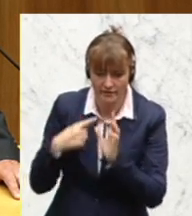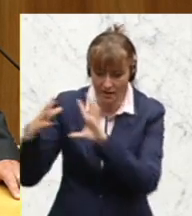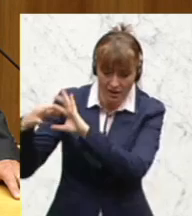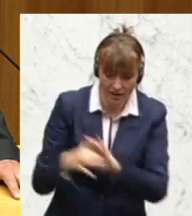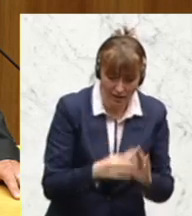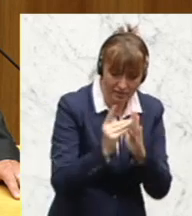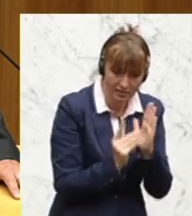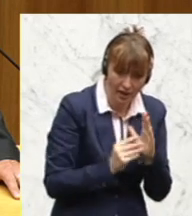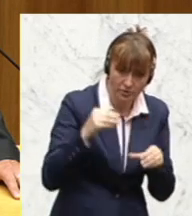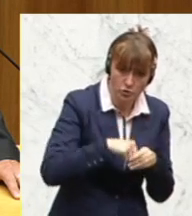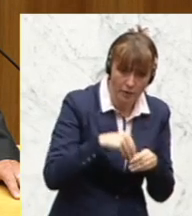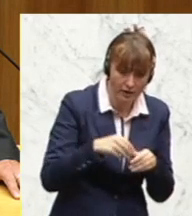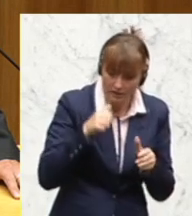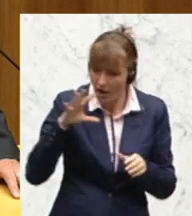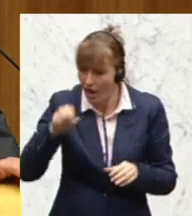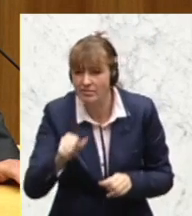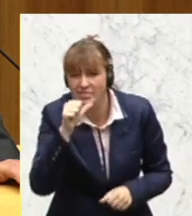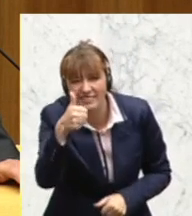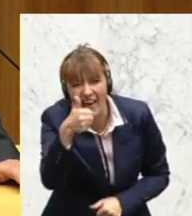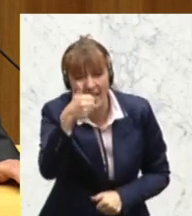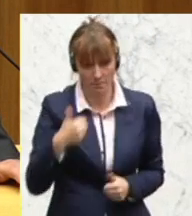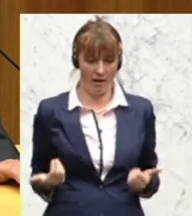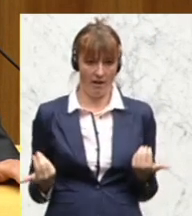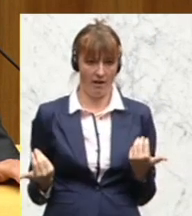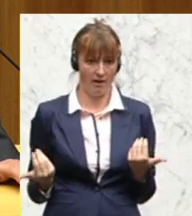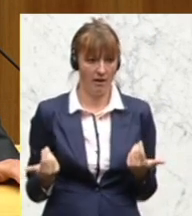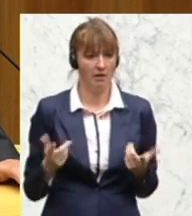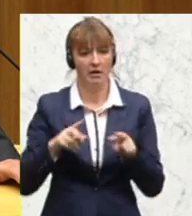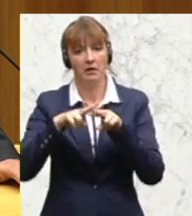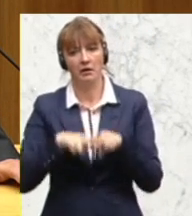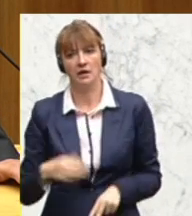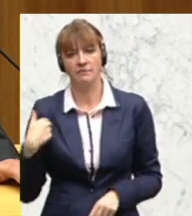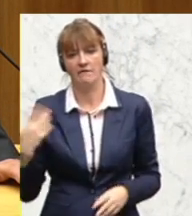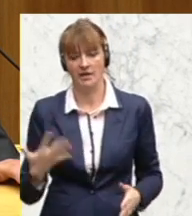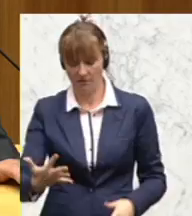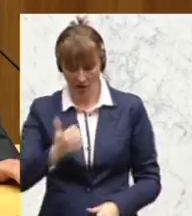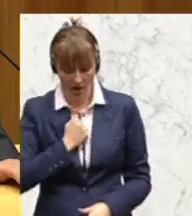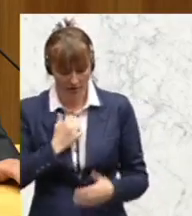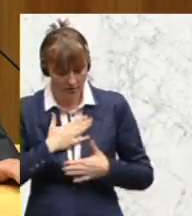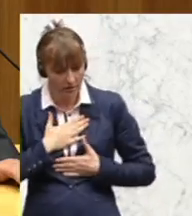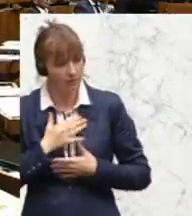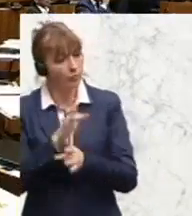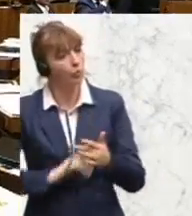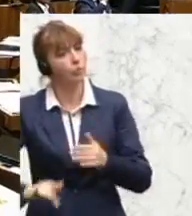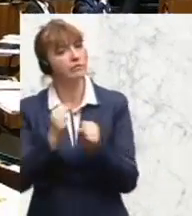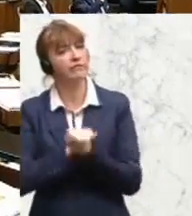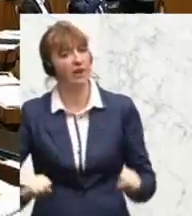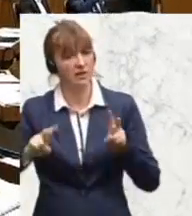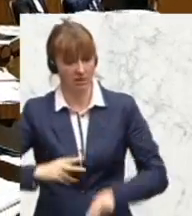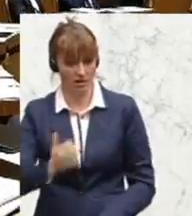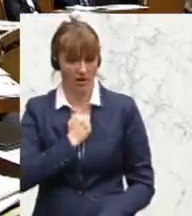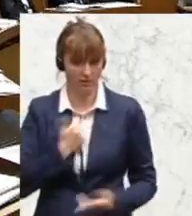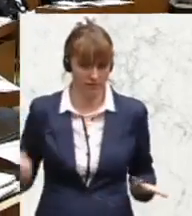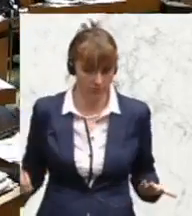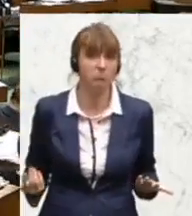Vorratsdatenspeicherung aufgeklärt. Was geblieben ist, war der Eingriff in unsere Grund und Freiheitsrechte ohne